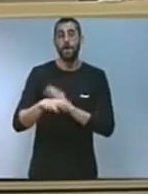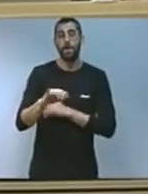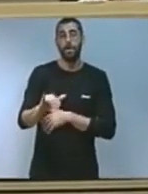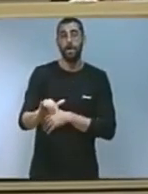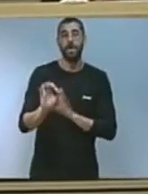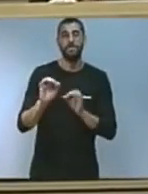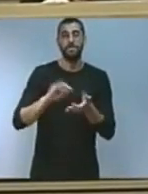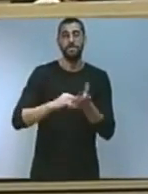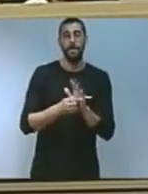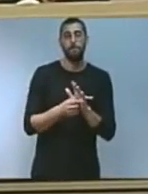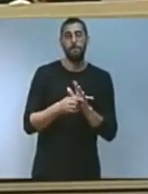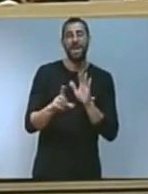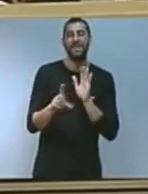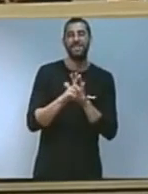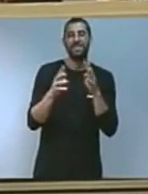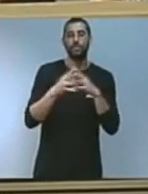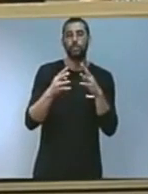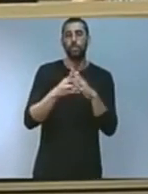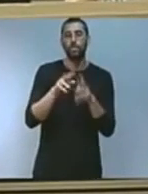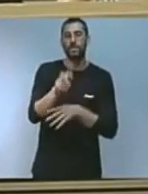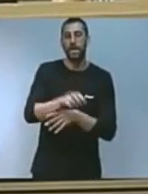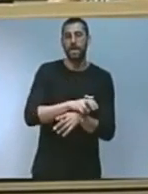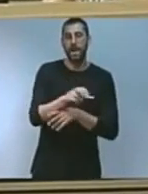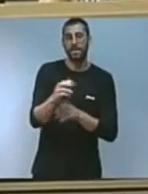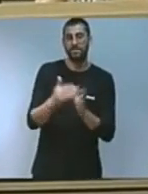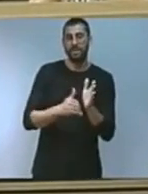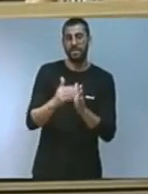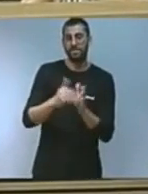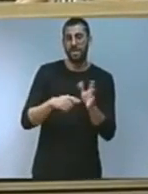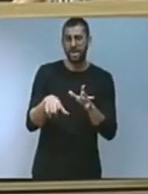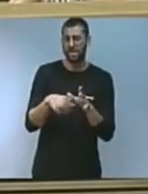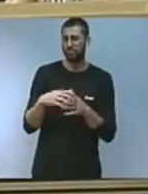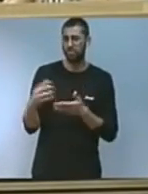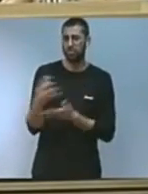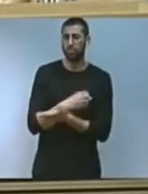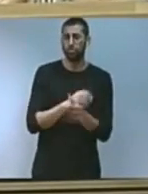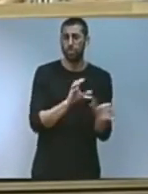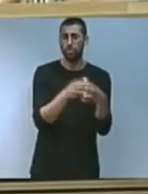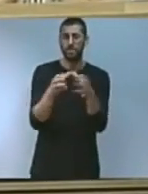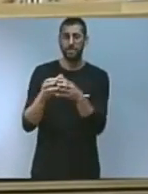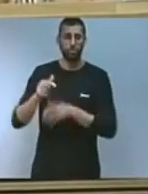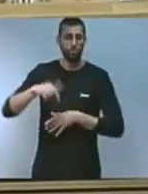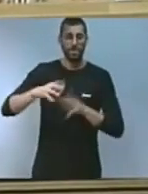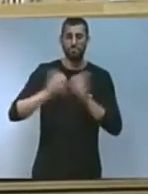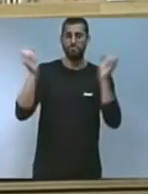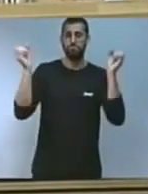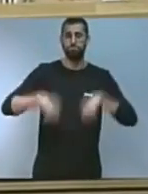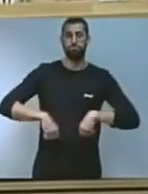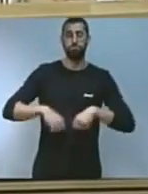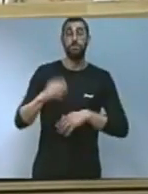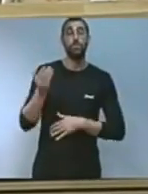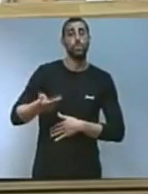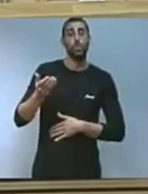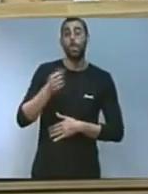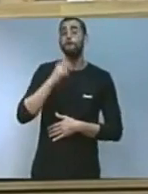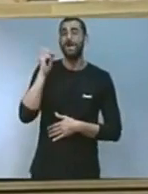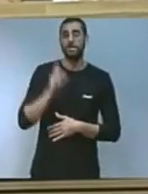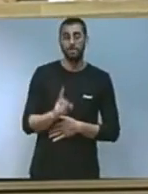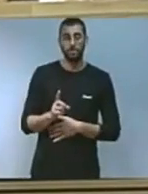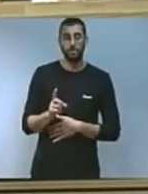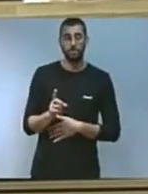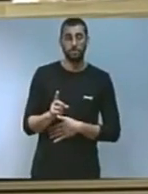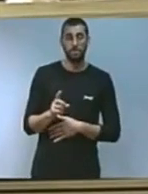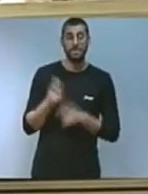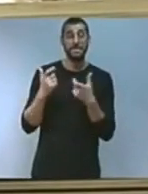agràries de la comunitat valenciana amb el suport i consens de tots els partits polítics així en les Corts i el més important el beneplàcit del sector